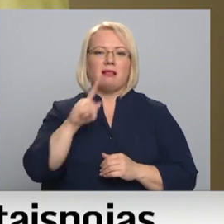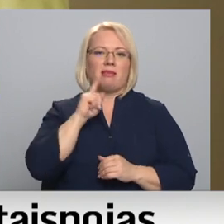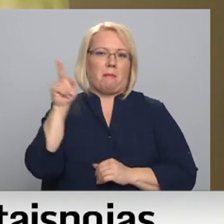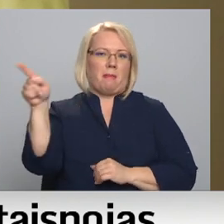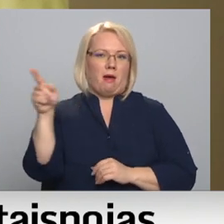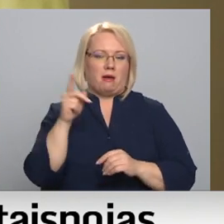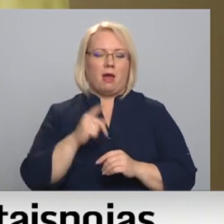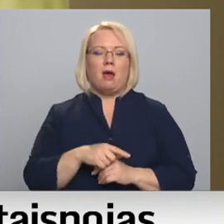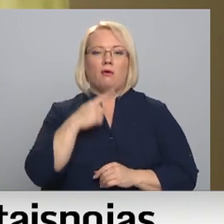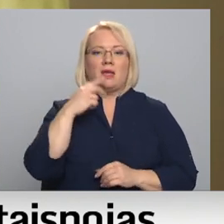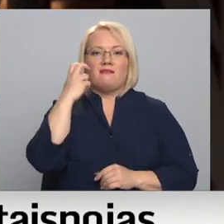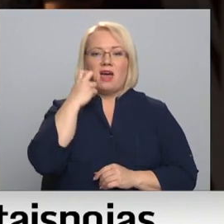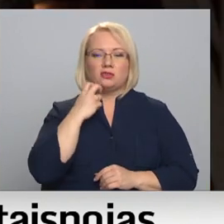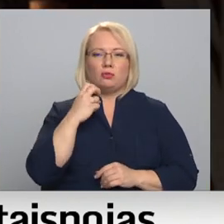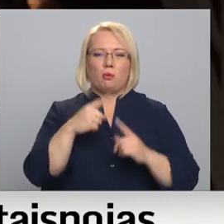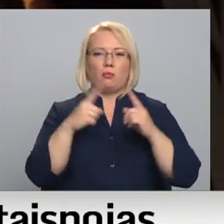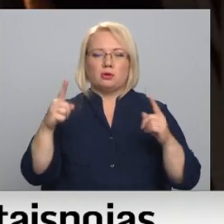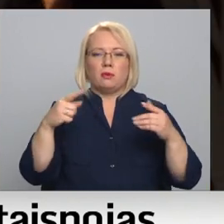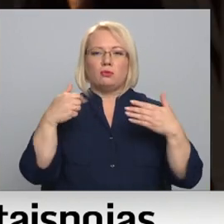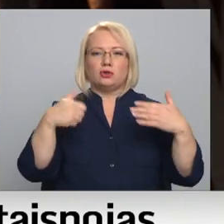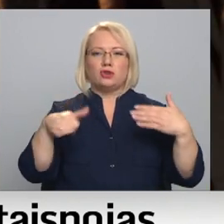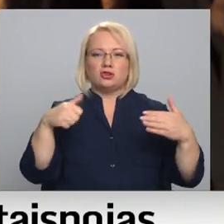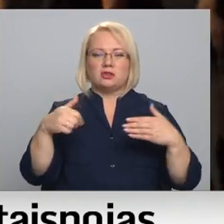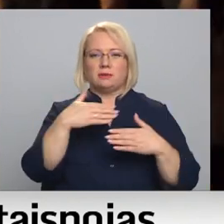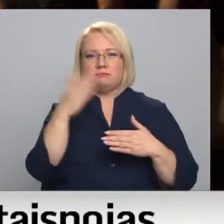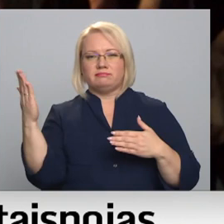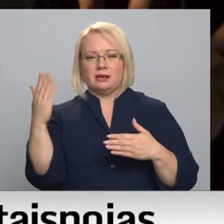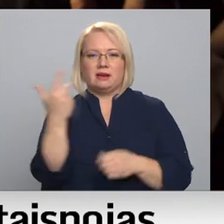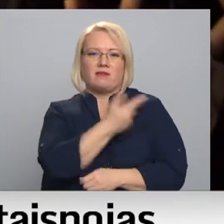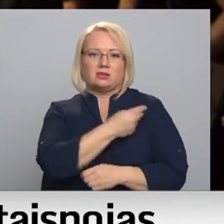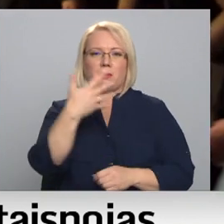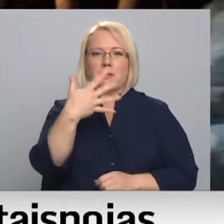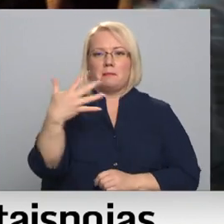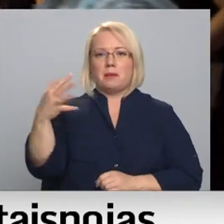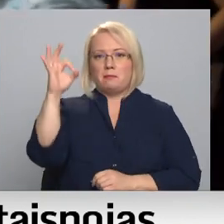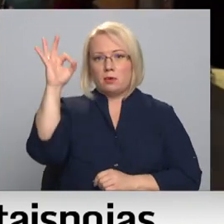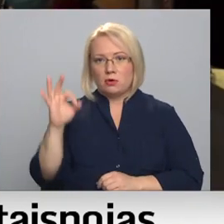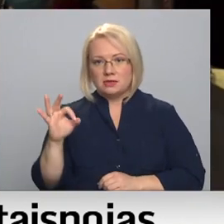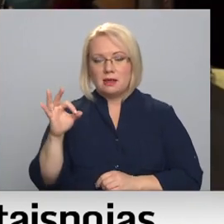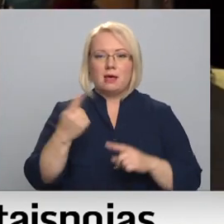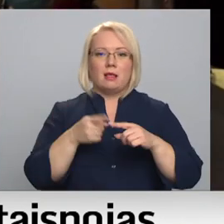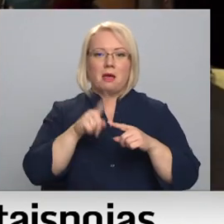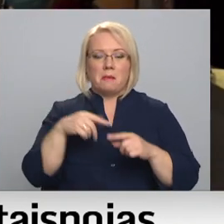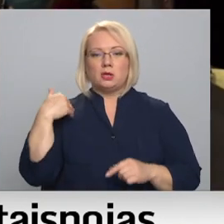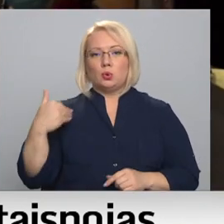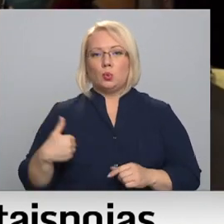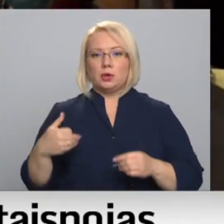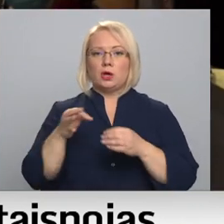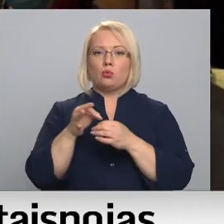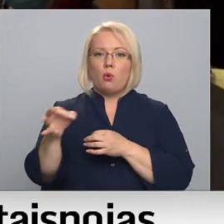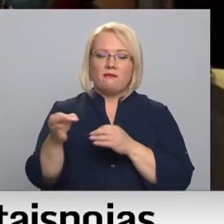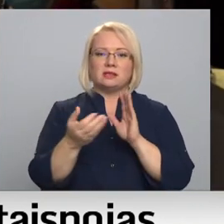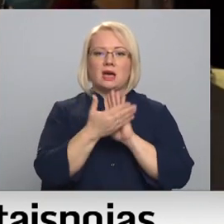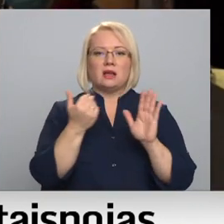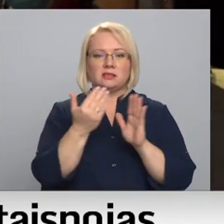posmā no 60 gadiem pilnībā pret vīrusu novadā vakcinējušies aptuveni 55%. Tāpēc skuldīgas novads atsaucās